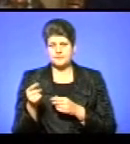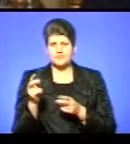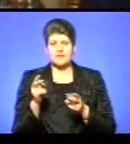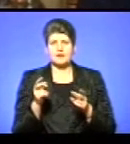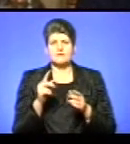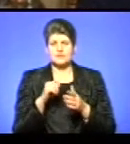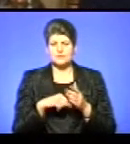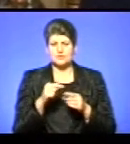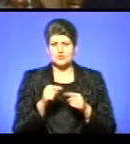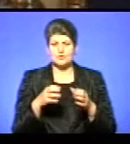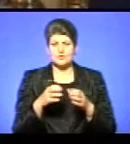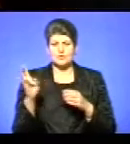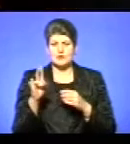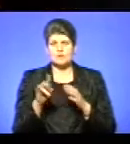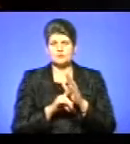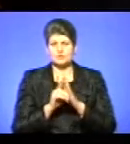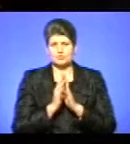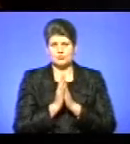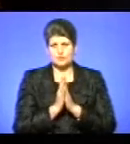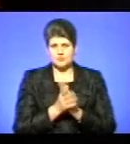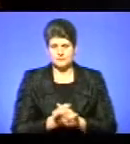початок помолимося».